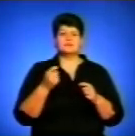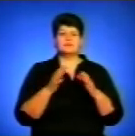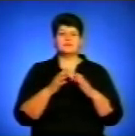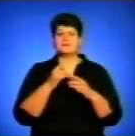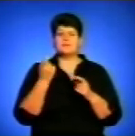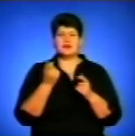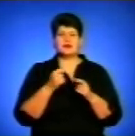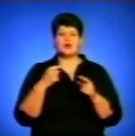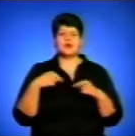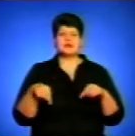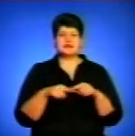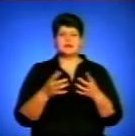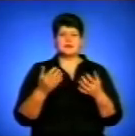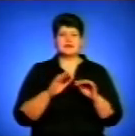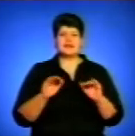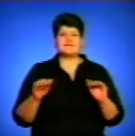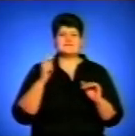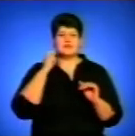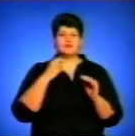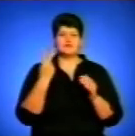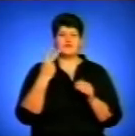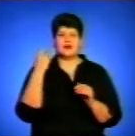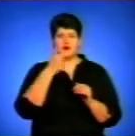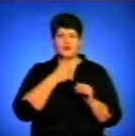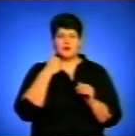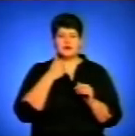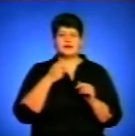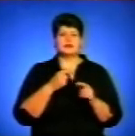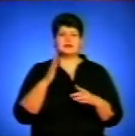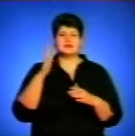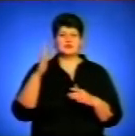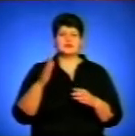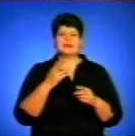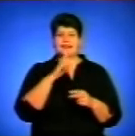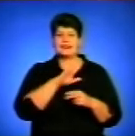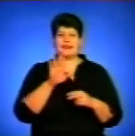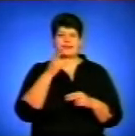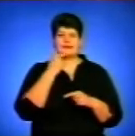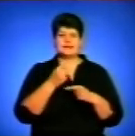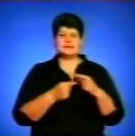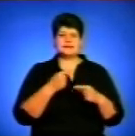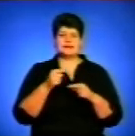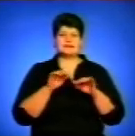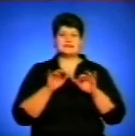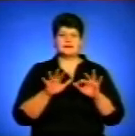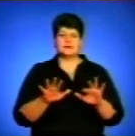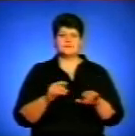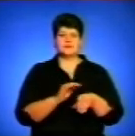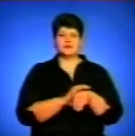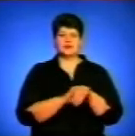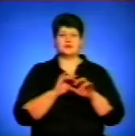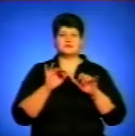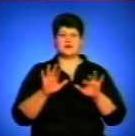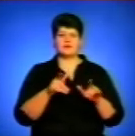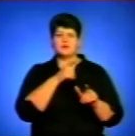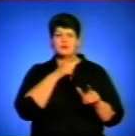дітей віком від двох років, а також ініціює нетрадиційні заходи. Днями стартує акція «Добрих діл», яка триватиме рік.